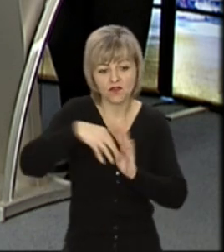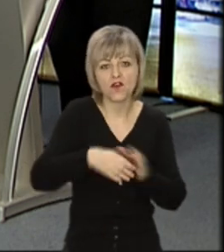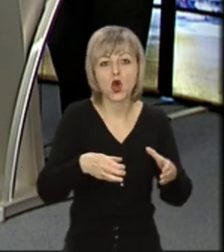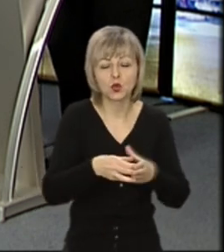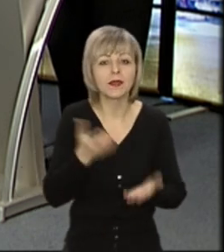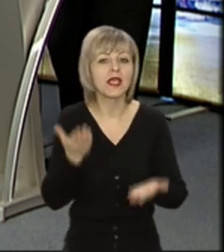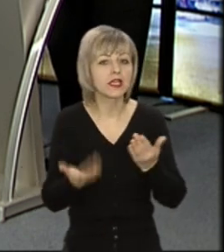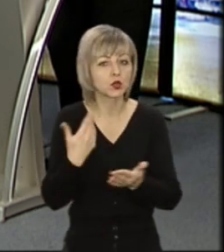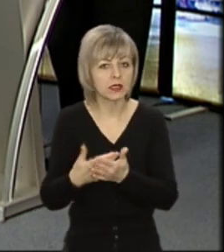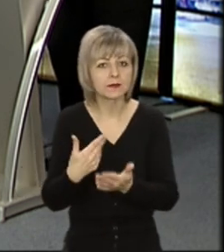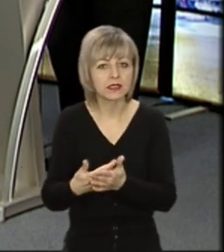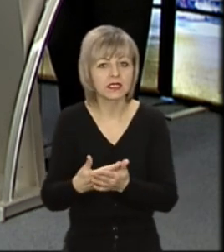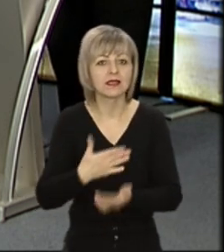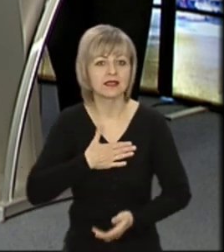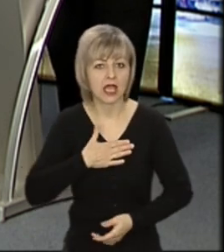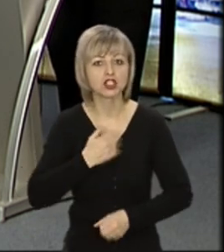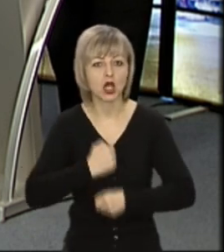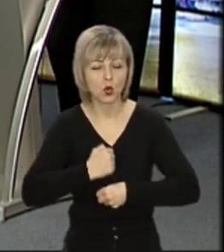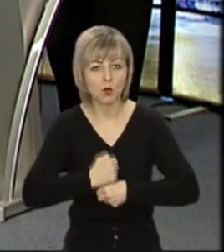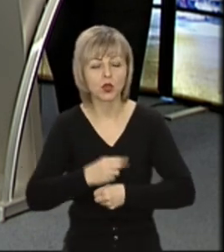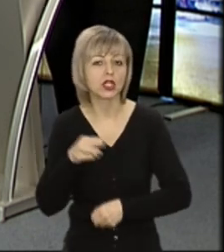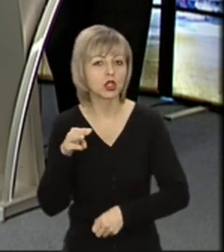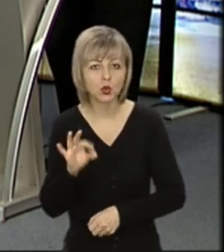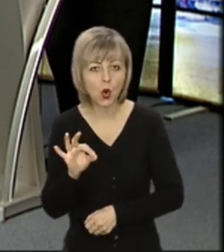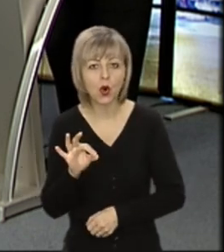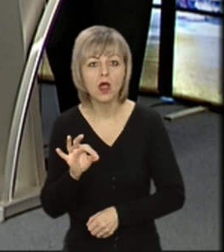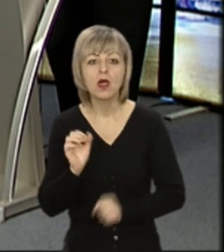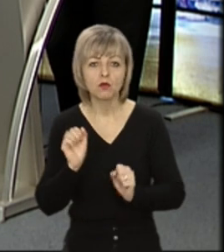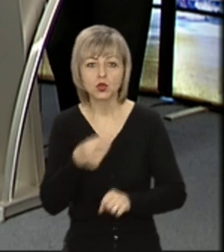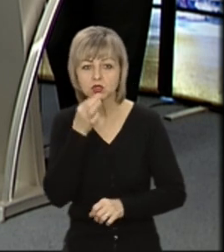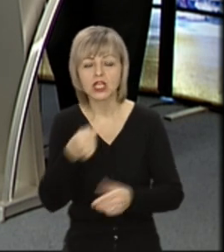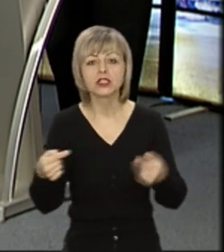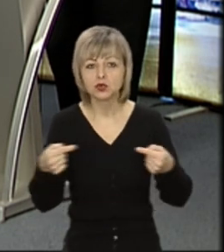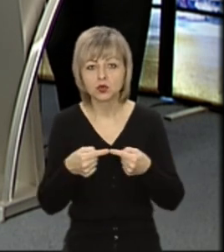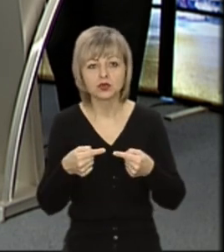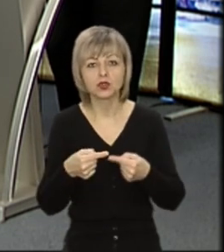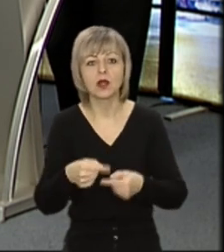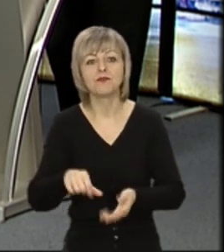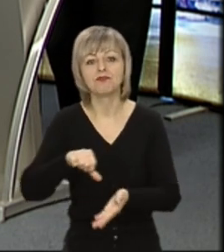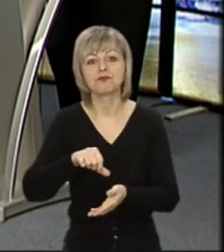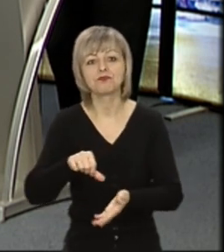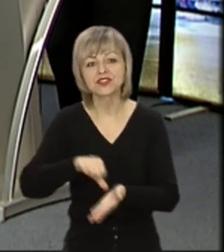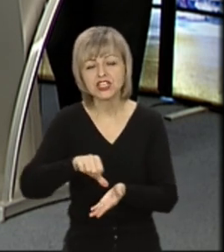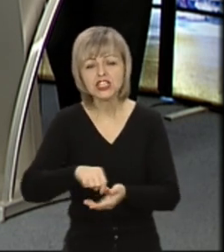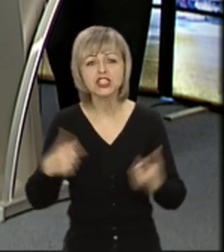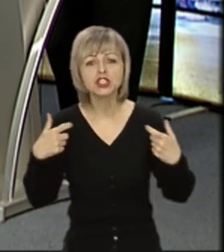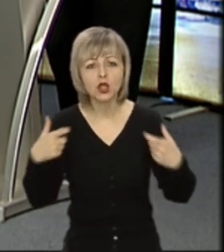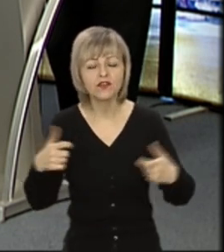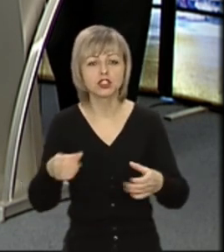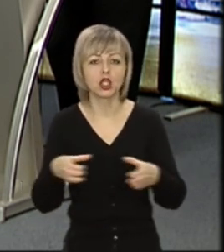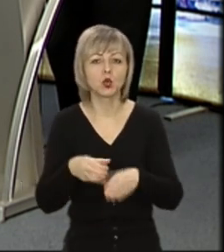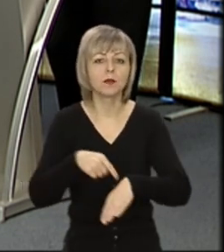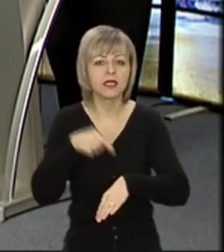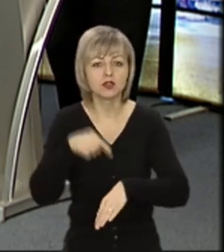Якщо навіть взяти нашу роботу, то можу сказати з певності, що і дільничі офіцери поліції окремо, і групи